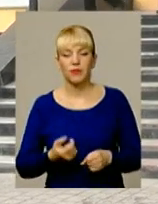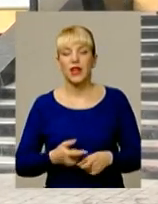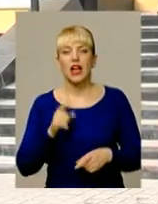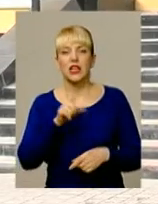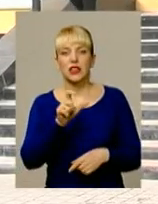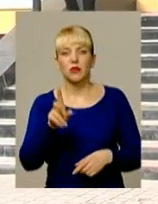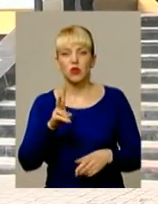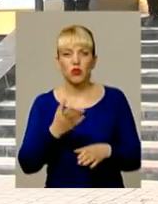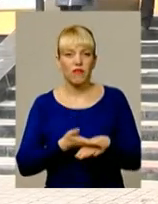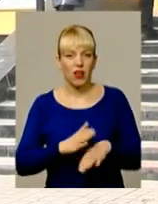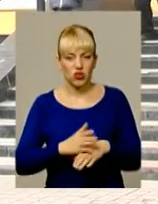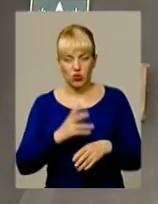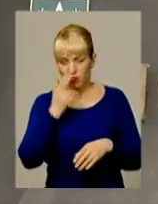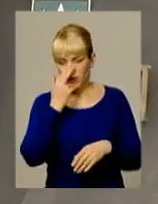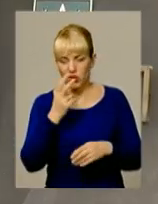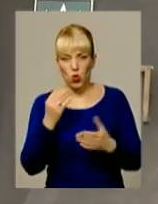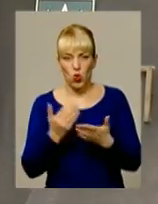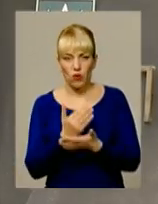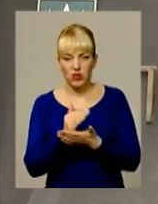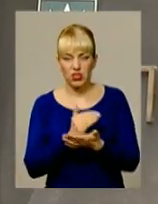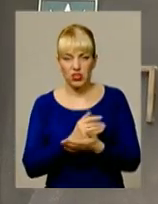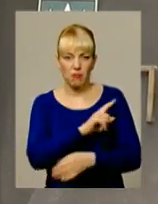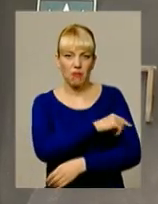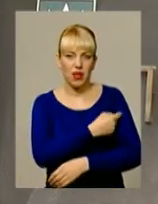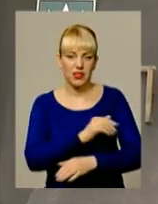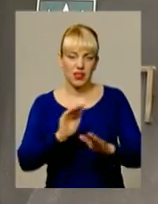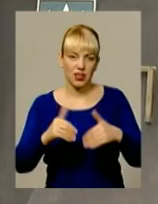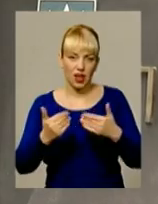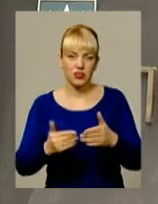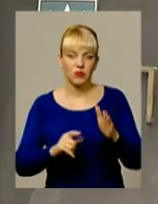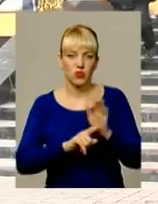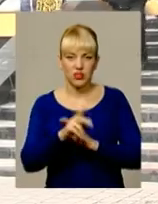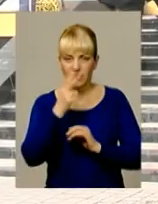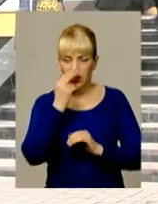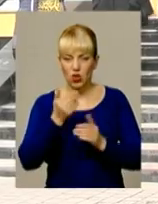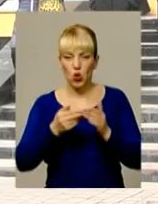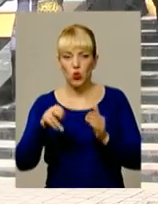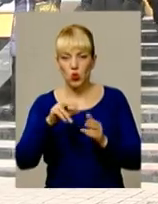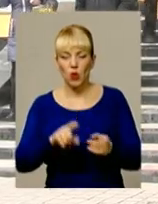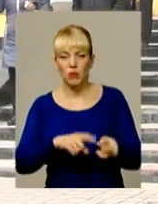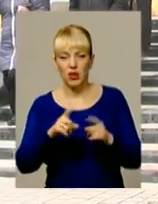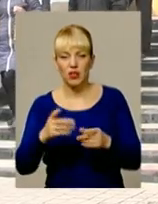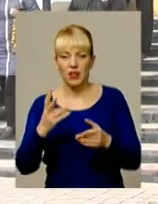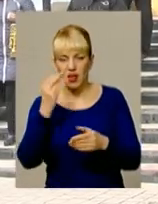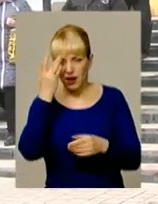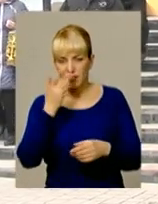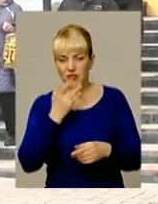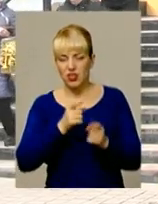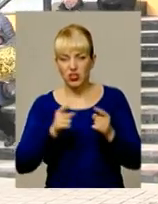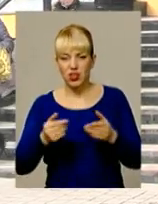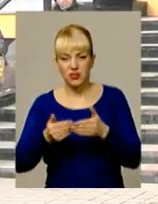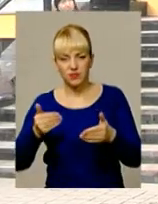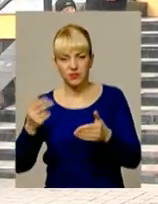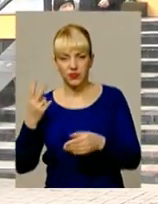справді важко перелаштуватись на новий режим, медики радять починати звикати до переходу на літній час за 2-3 тижні до